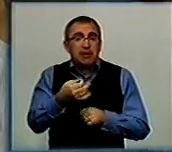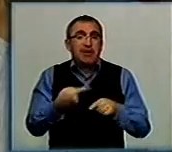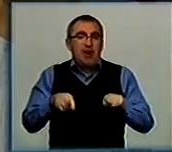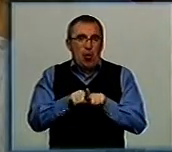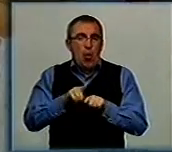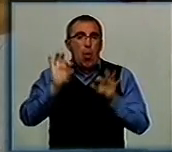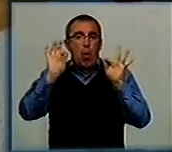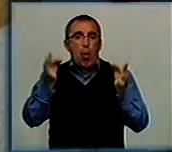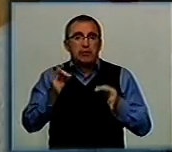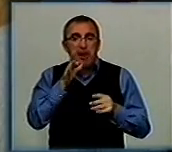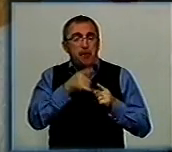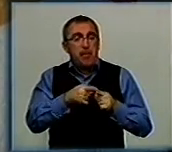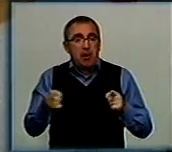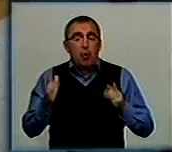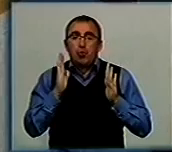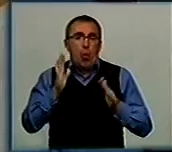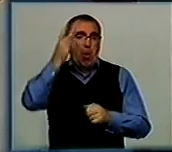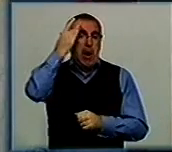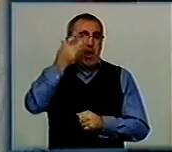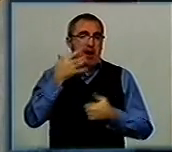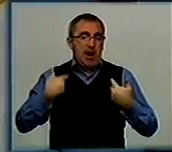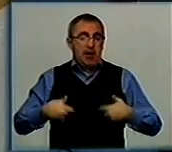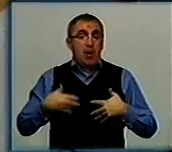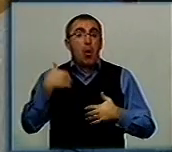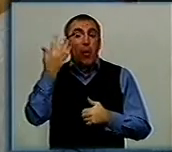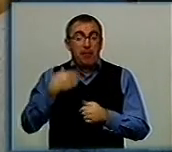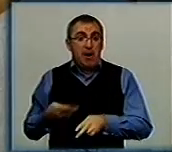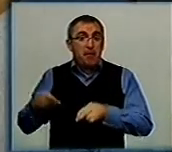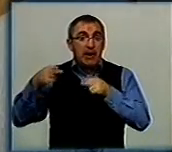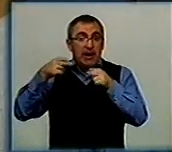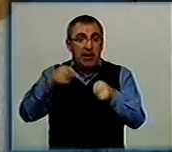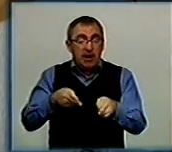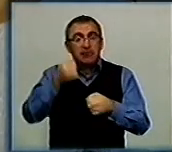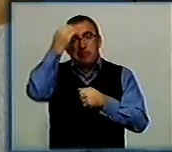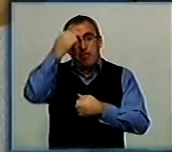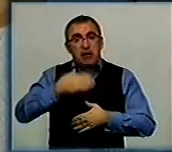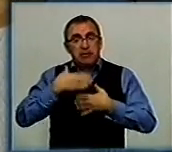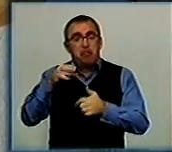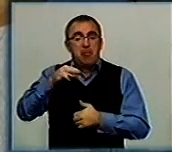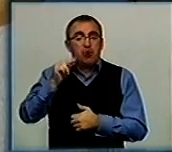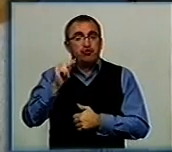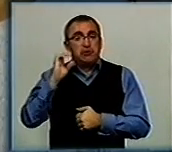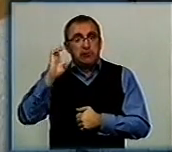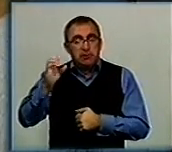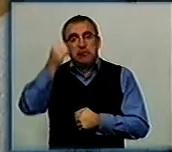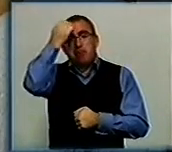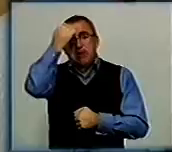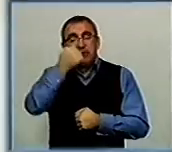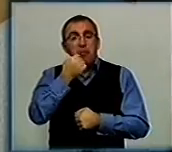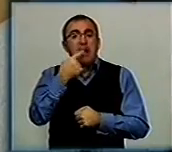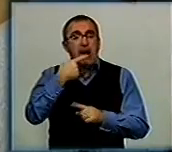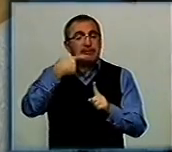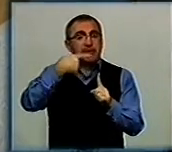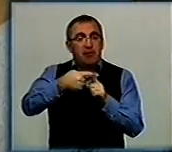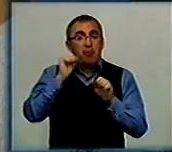осеннього періоду, тобто тільки літні. І коли ми приїхали, то дякую МЧС, дякую Красний Крест,